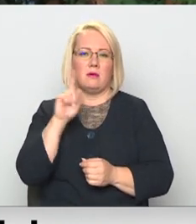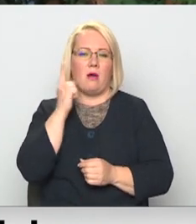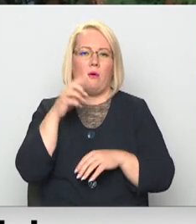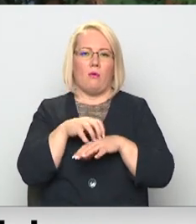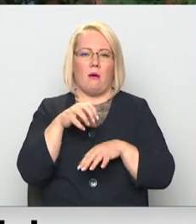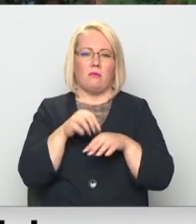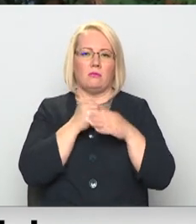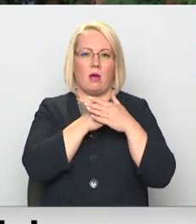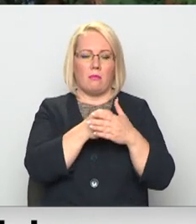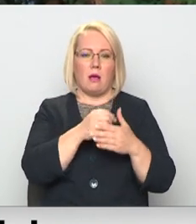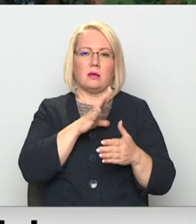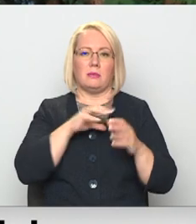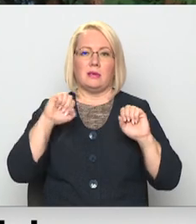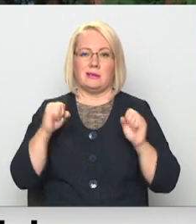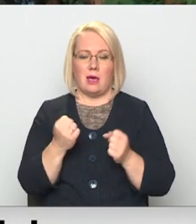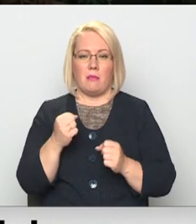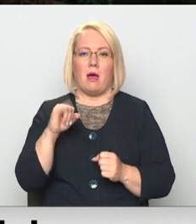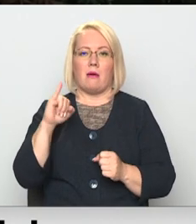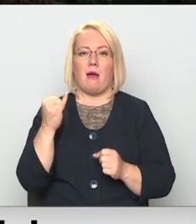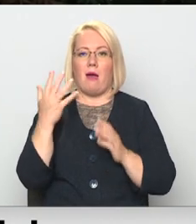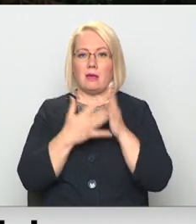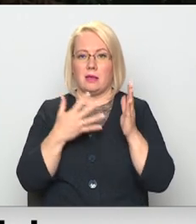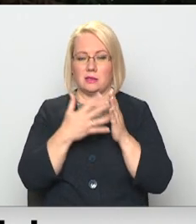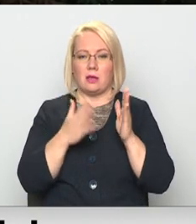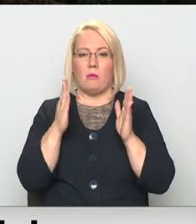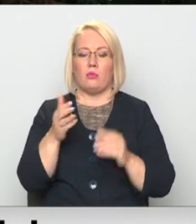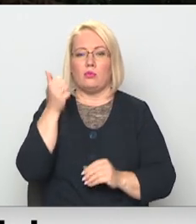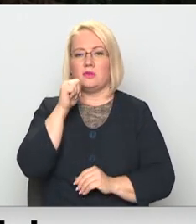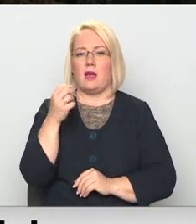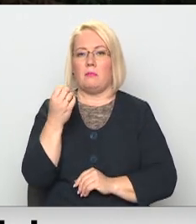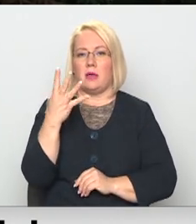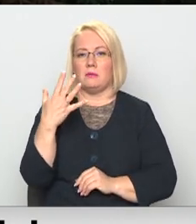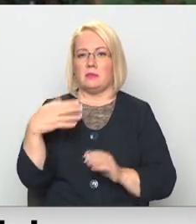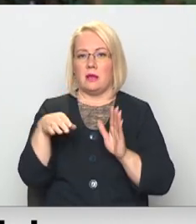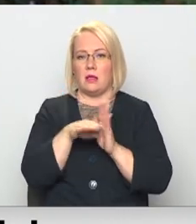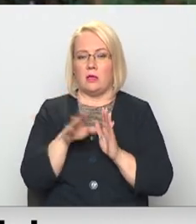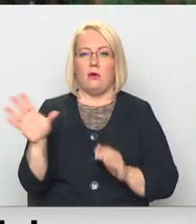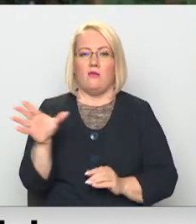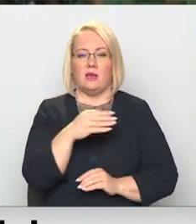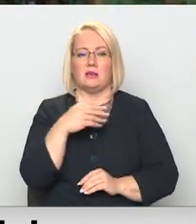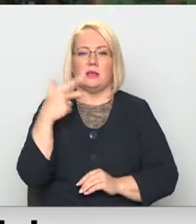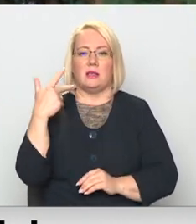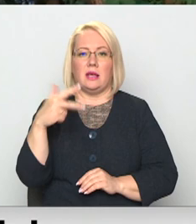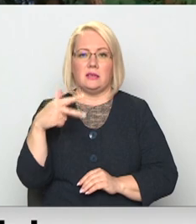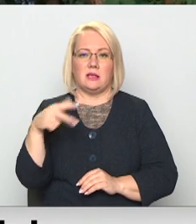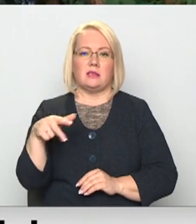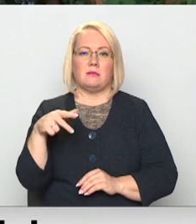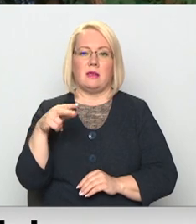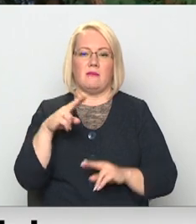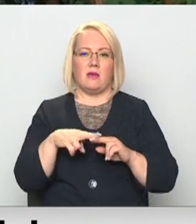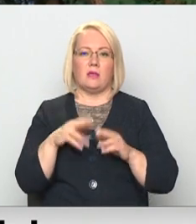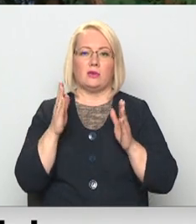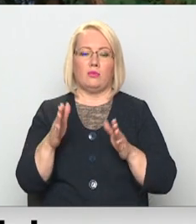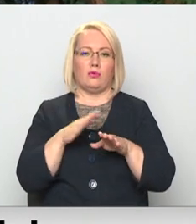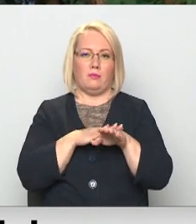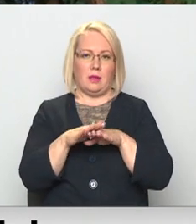bija ziemā. Ja to atrisinās, būs vēl 15 klātu un es domāju, ka visas 30 nedēļas laikā būtu arī